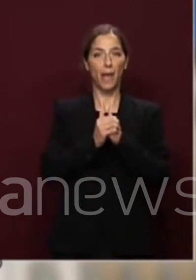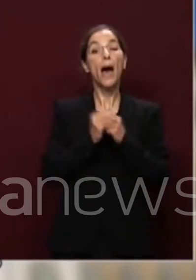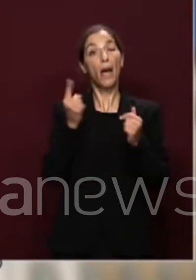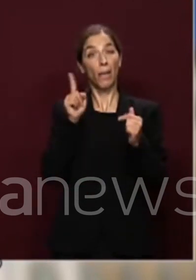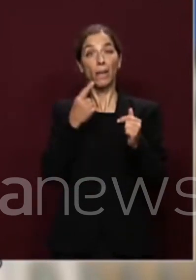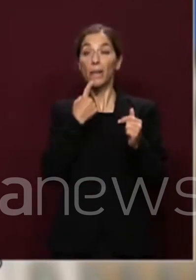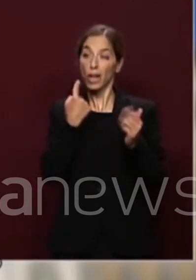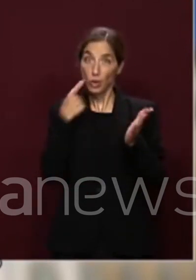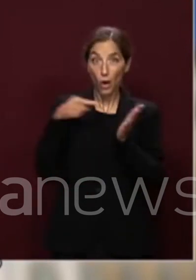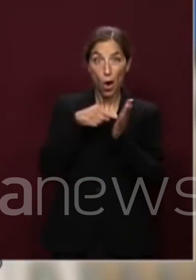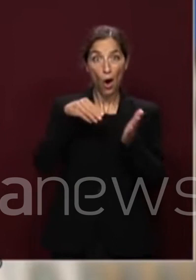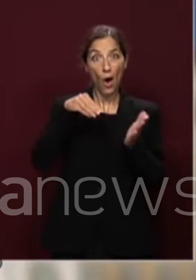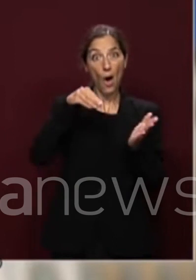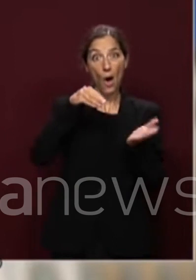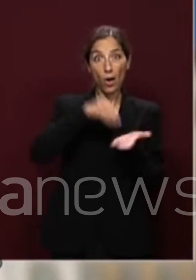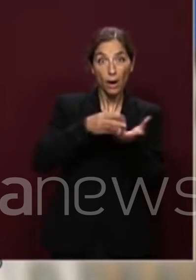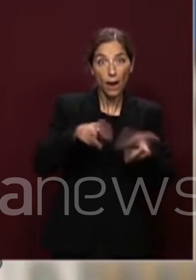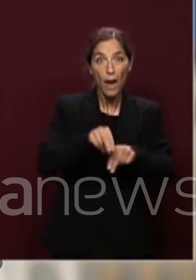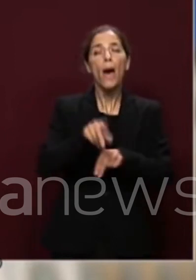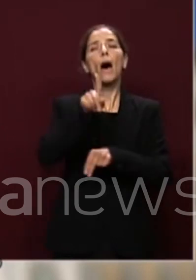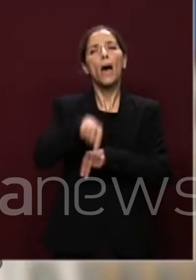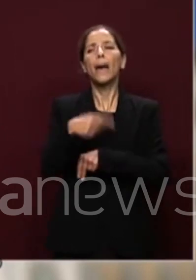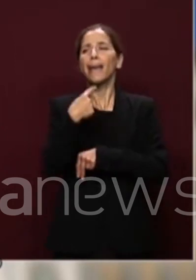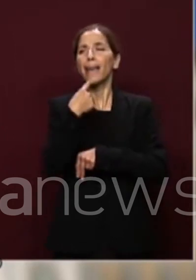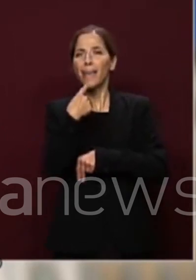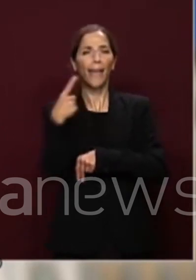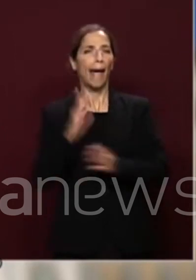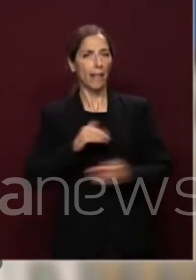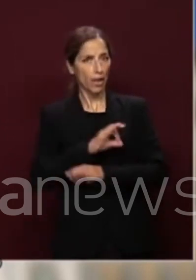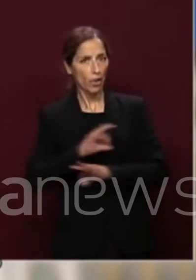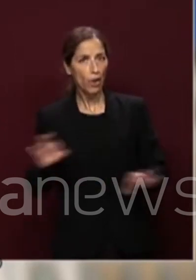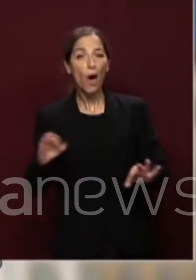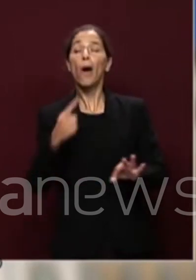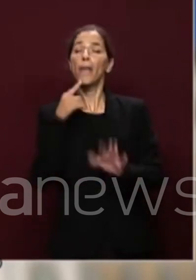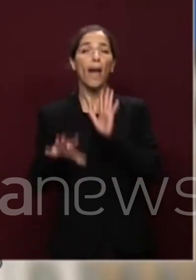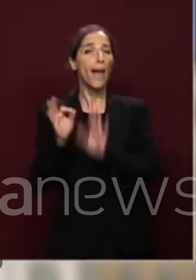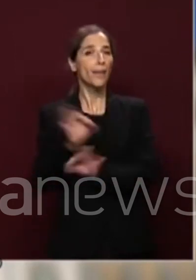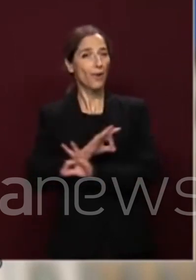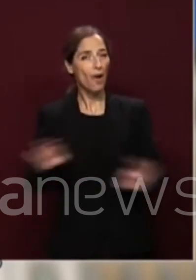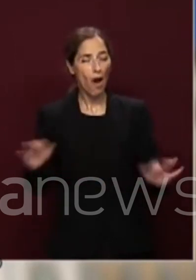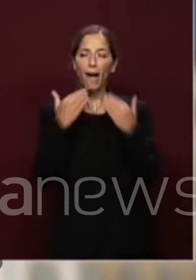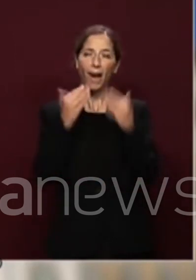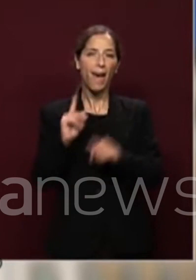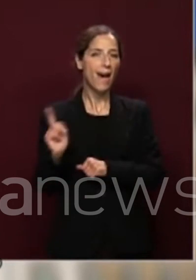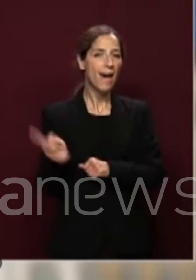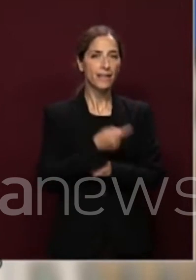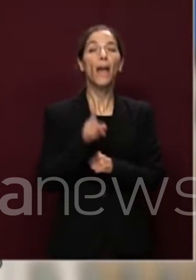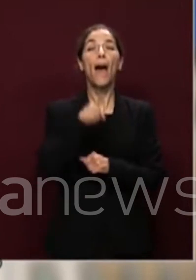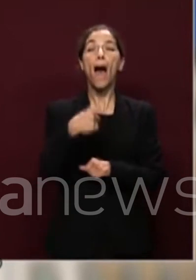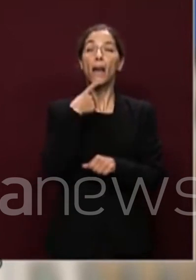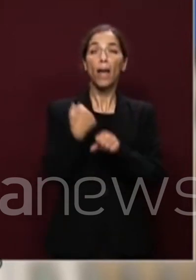particolare coloro che non si sono ricandidati o non sono risultati rieletti. E' tutto il personale di